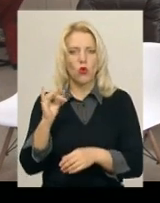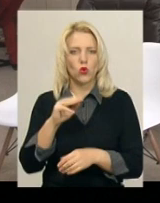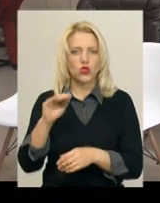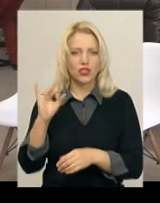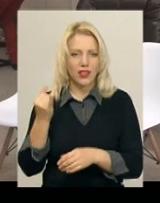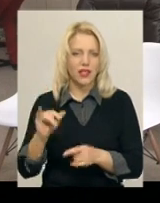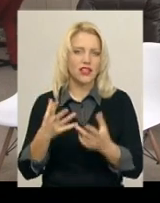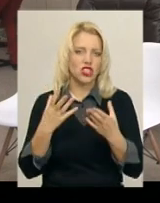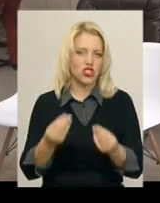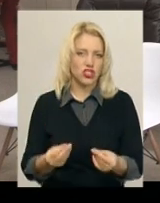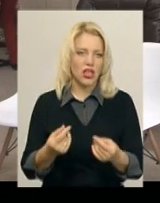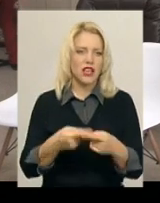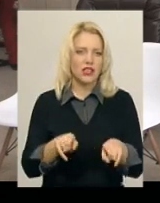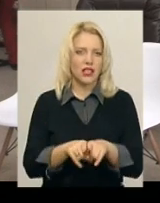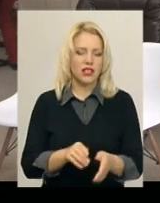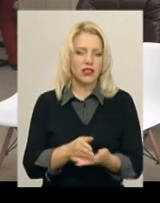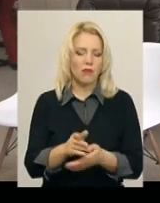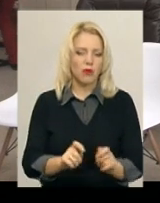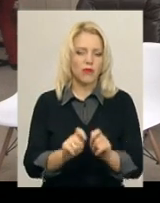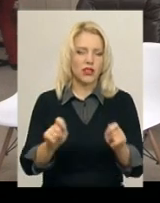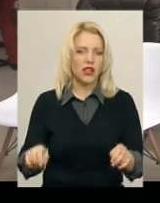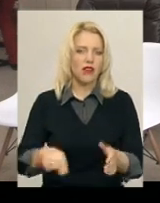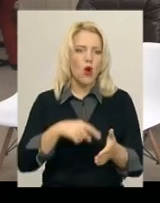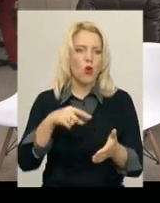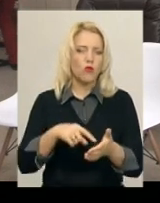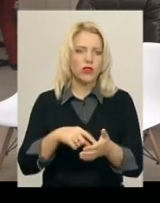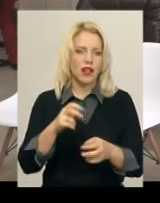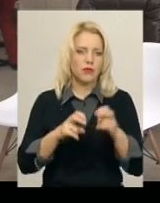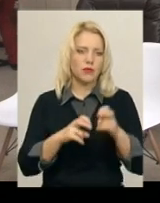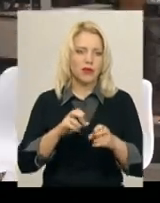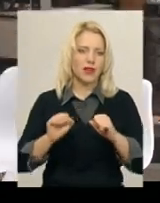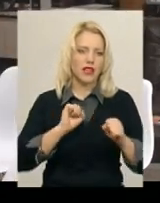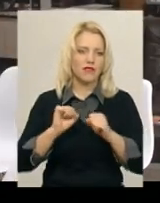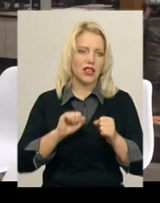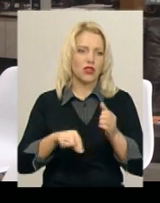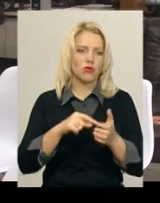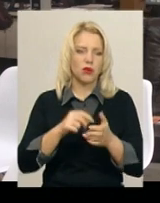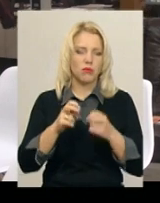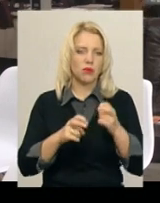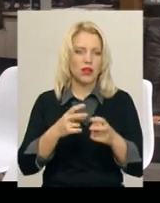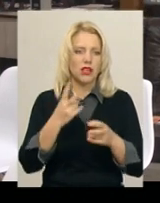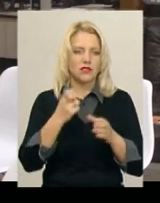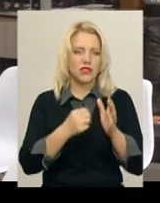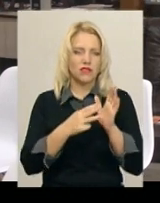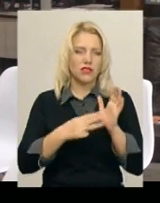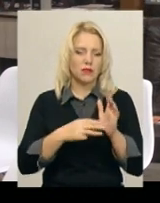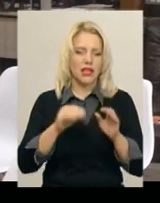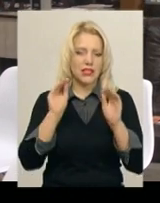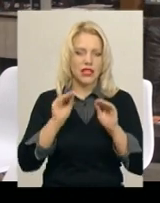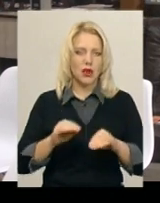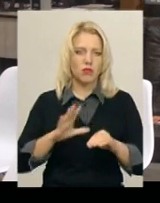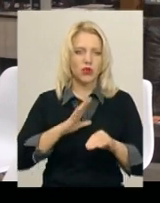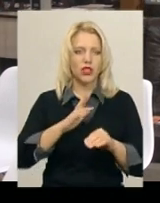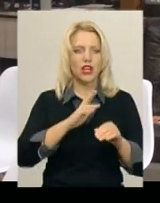ще такий напрямок відкрили – це керівники комунальних підприємств. 219 декларантів були чоловіки, 70